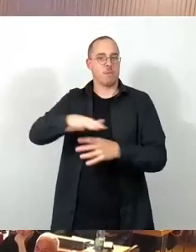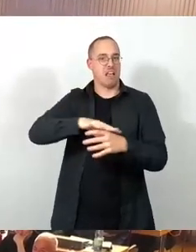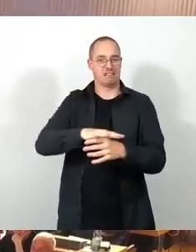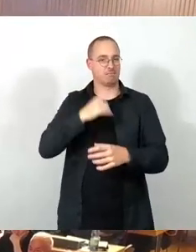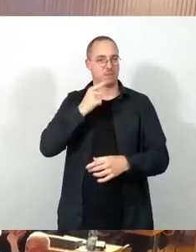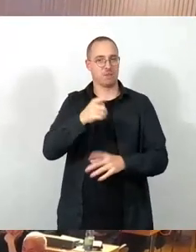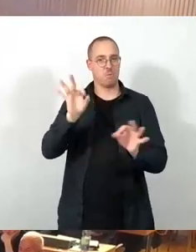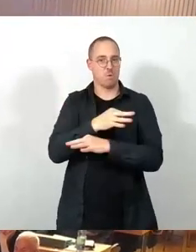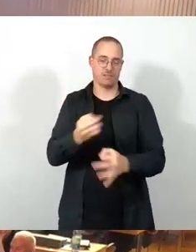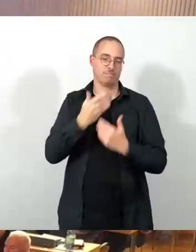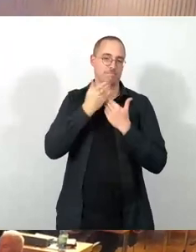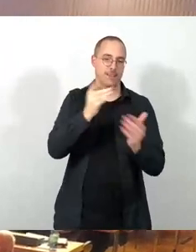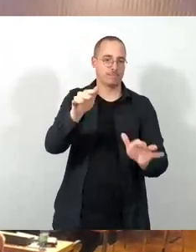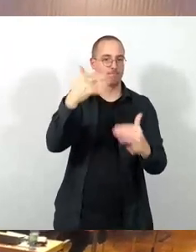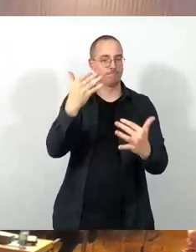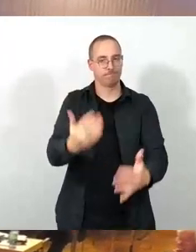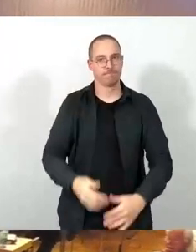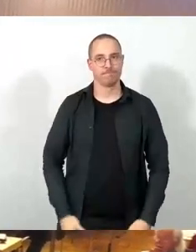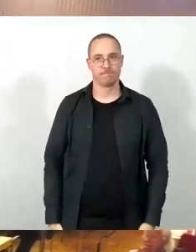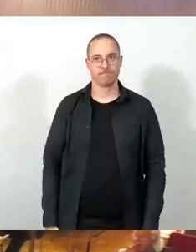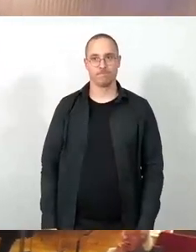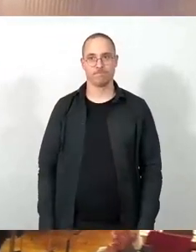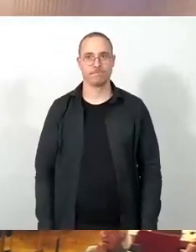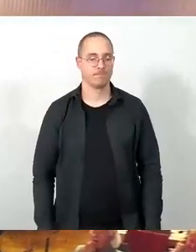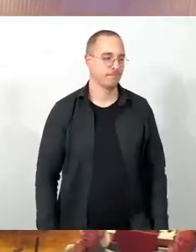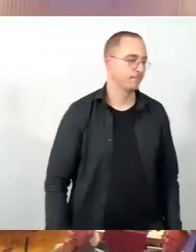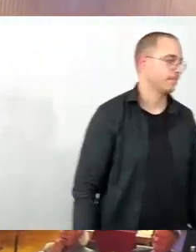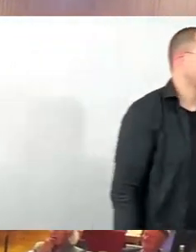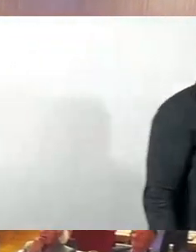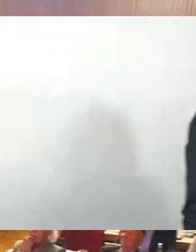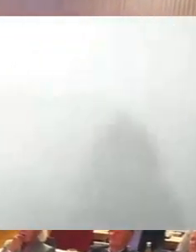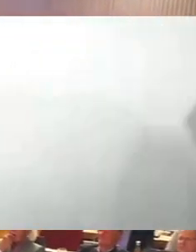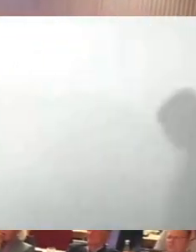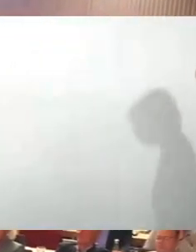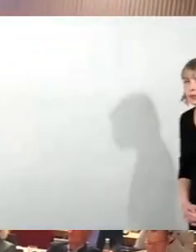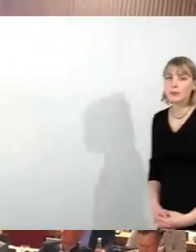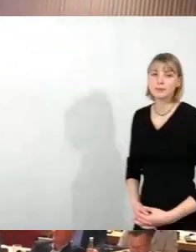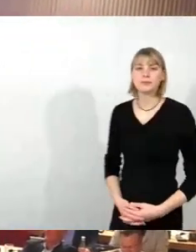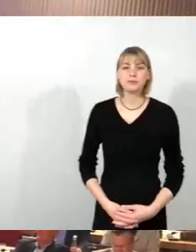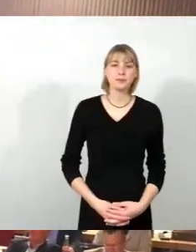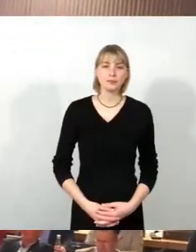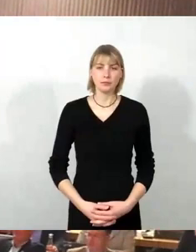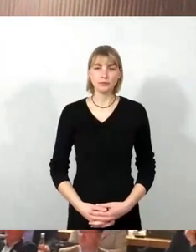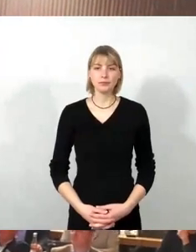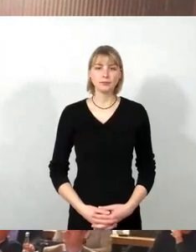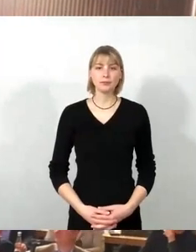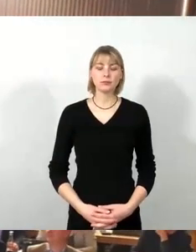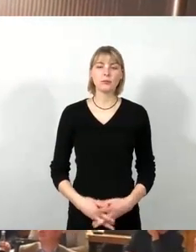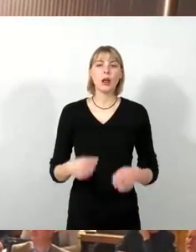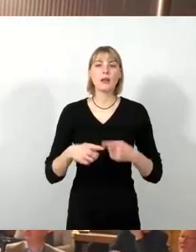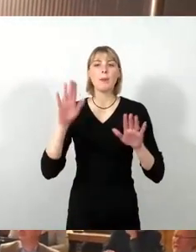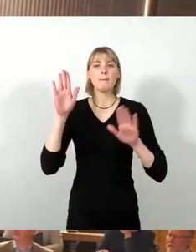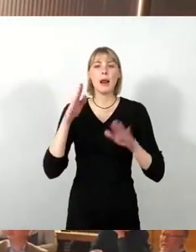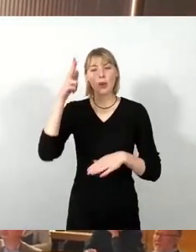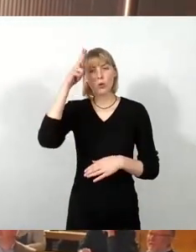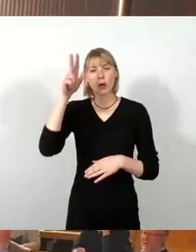So, jetzt war weitere Wortmeldung Herr Wirz gewesen und dann hat sich